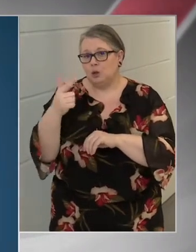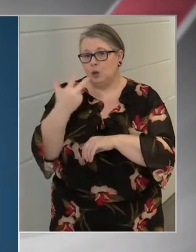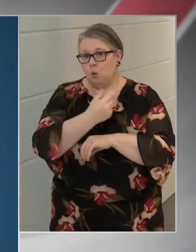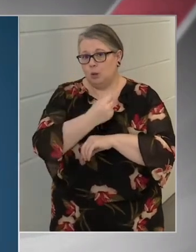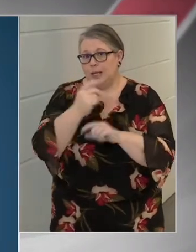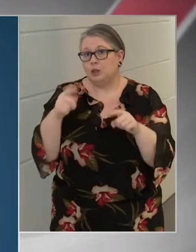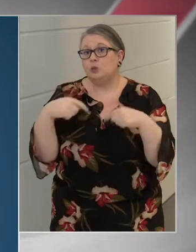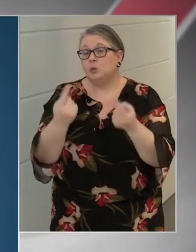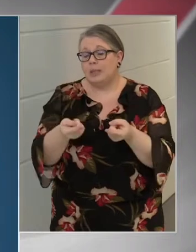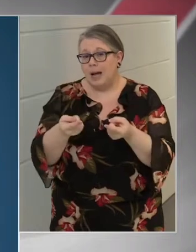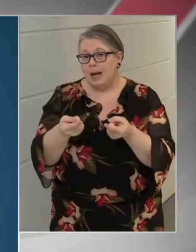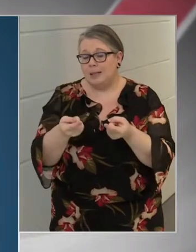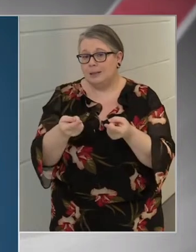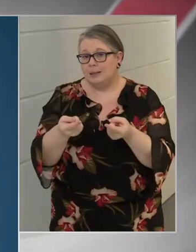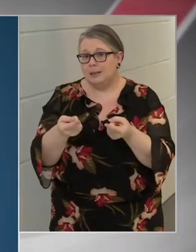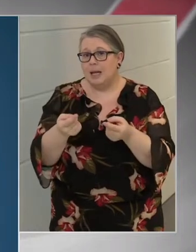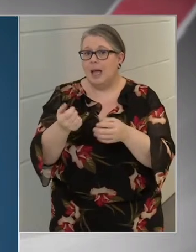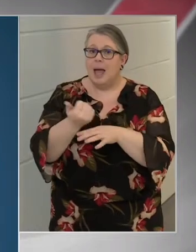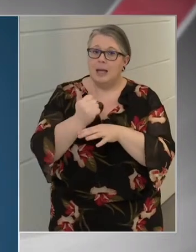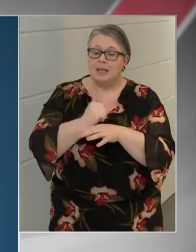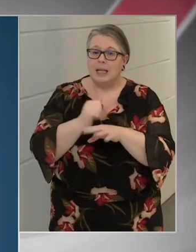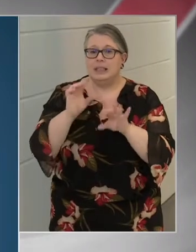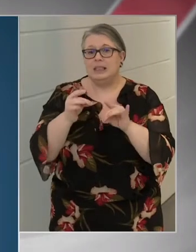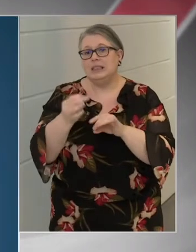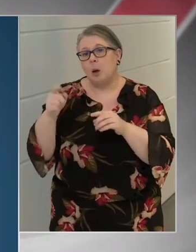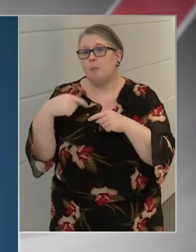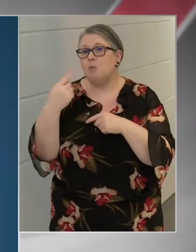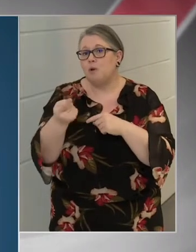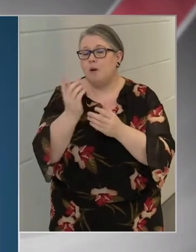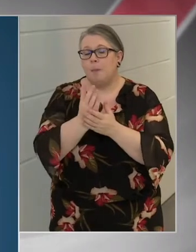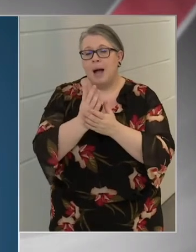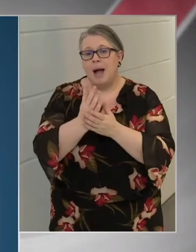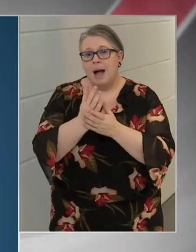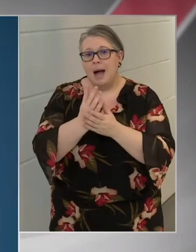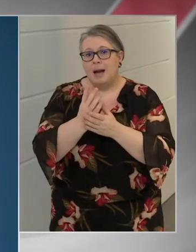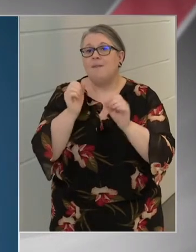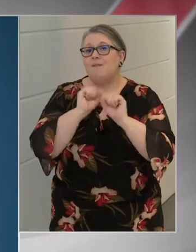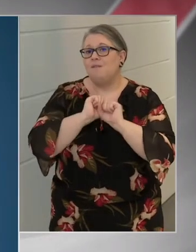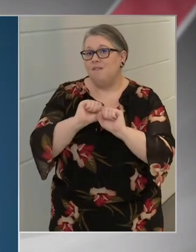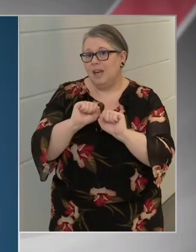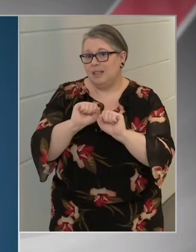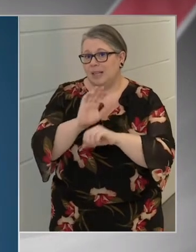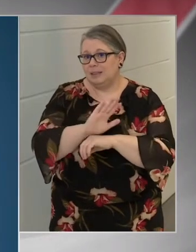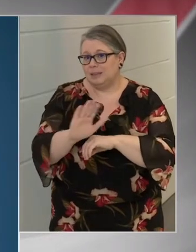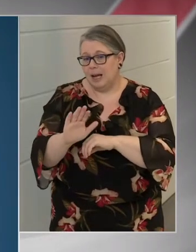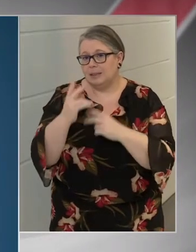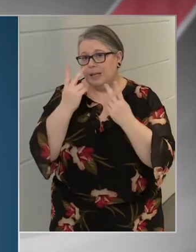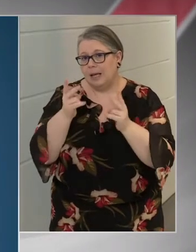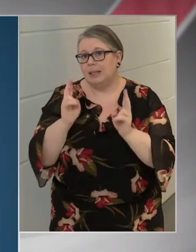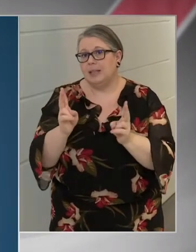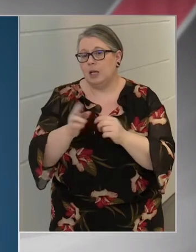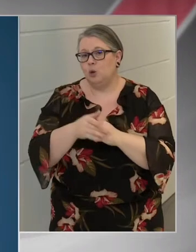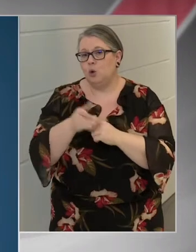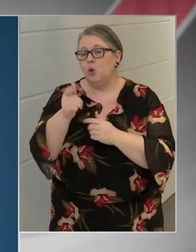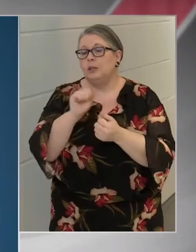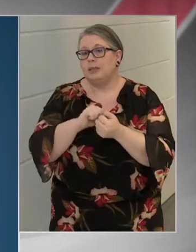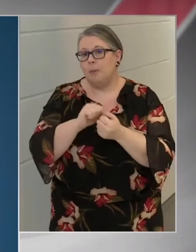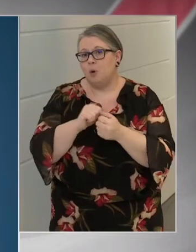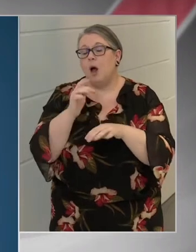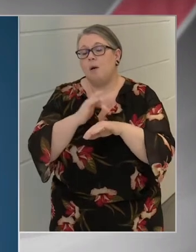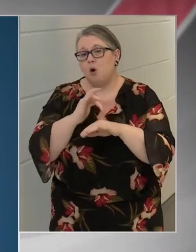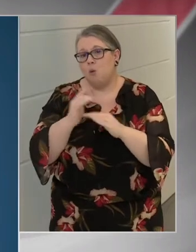oltást követő egy-hét-tíz nap múlva már védetnek tekinthetők. Az ő számukat